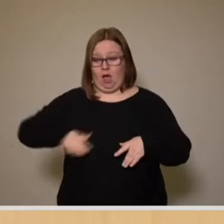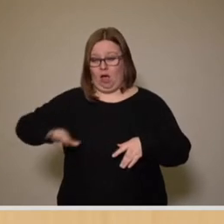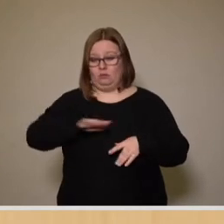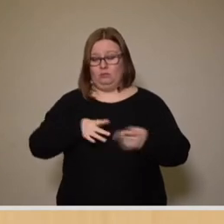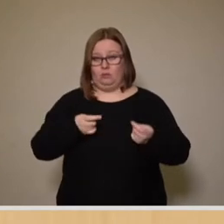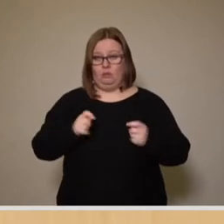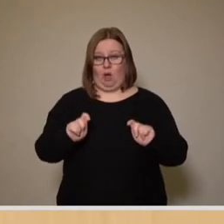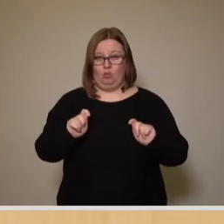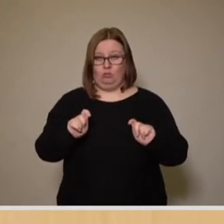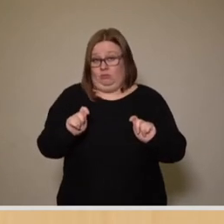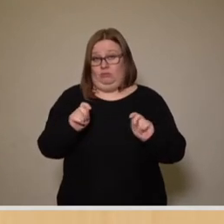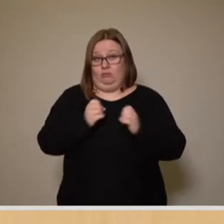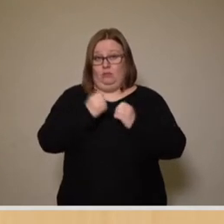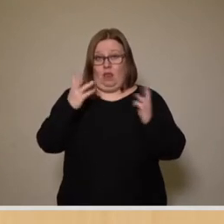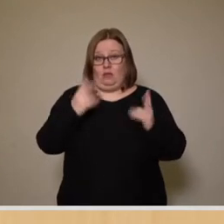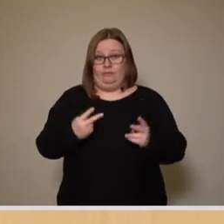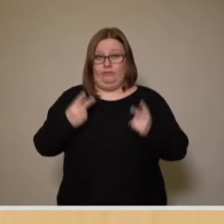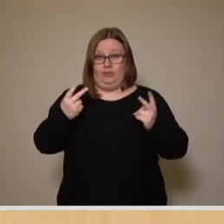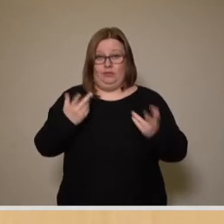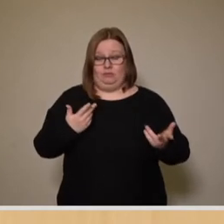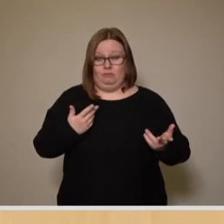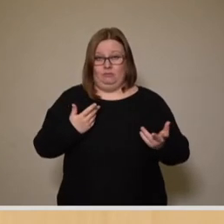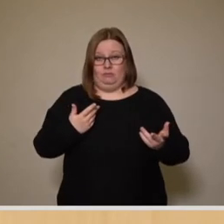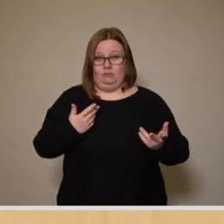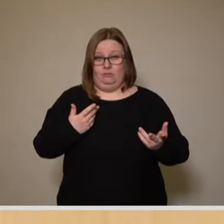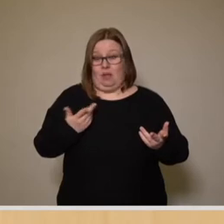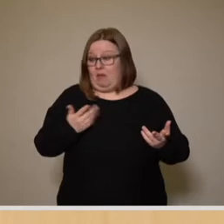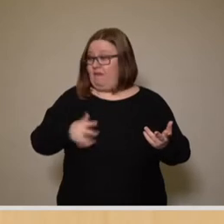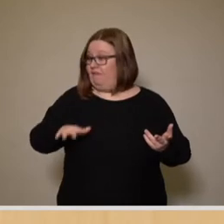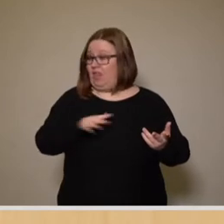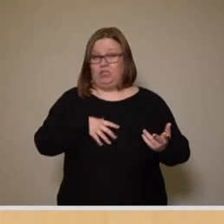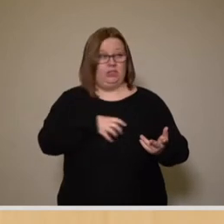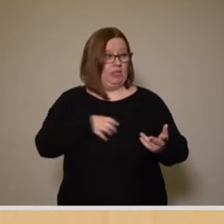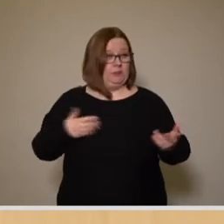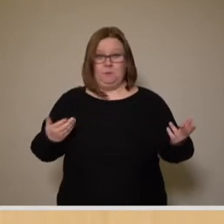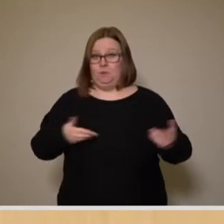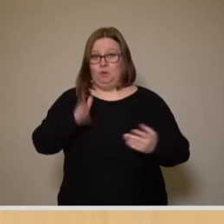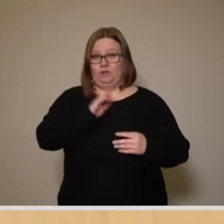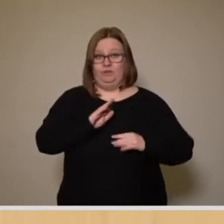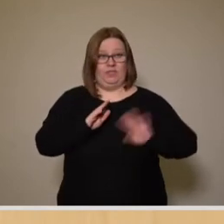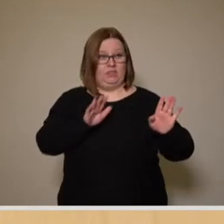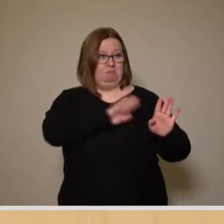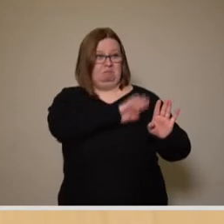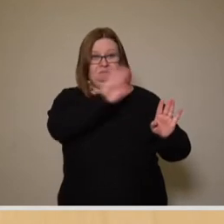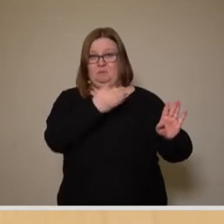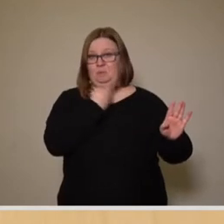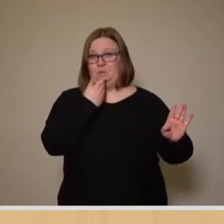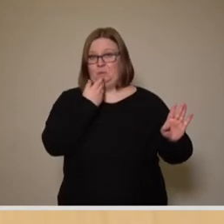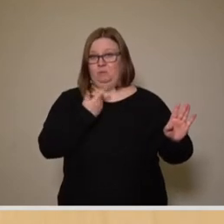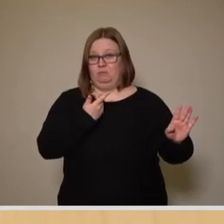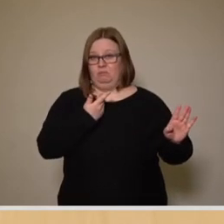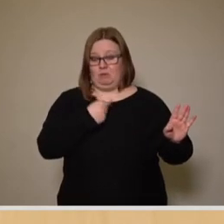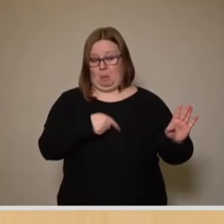ist verständlich. Doch gibt es diese Flächen im Dresdner Nordwesten nicht, zumindest nicht